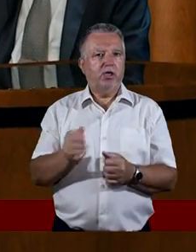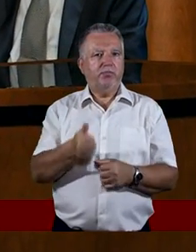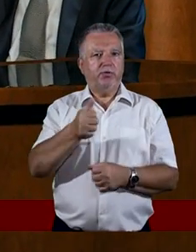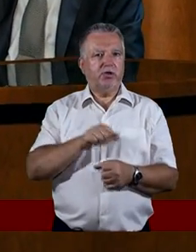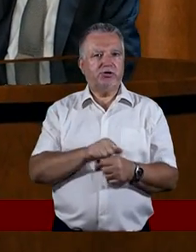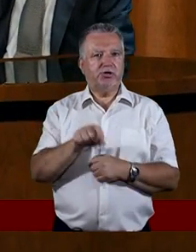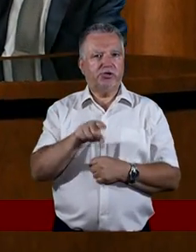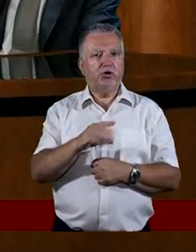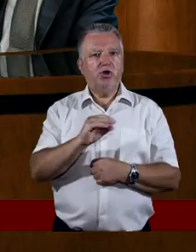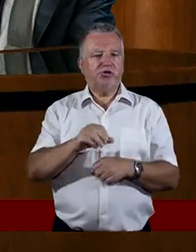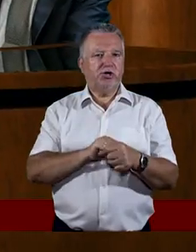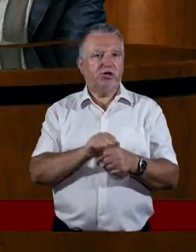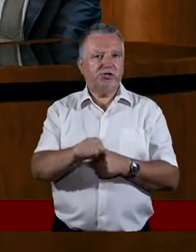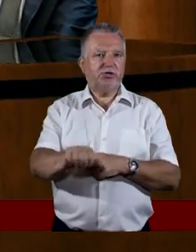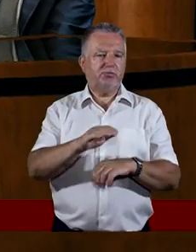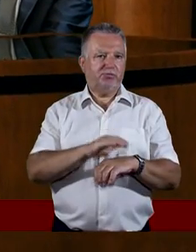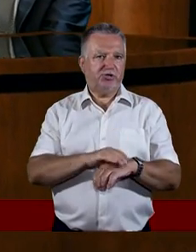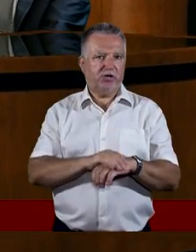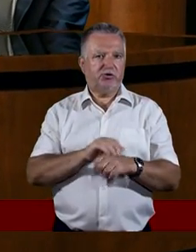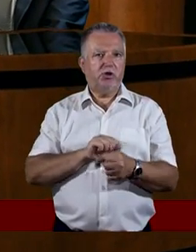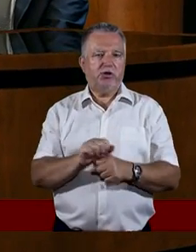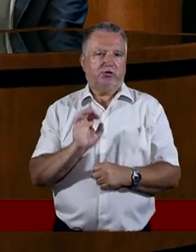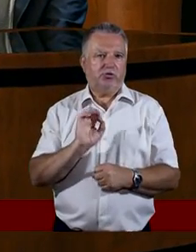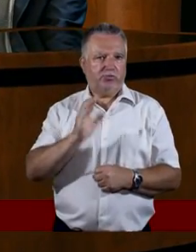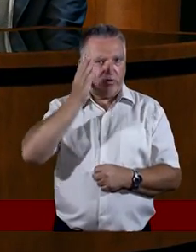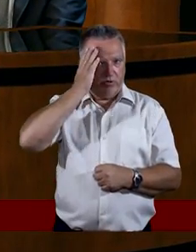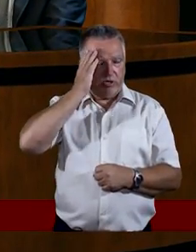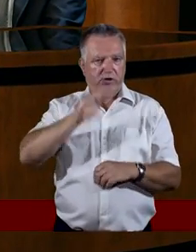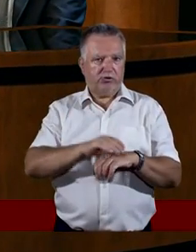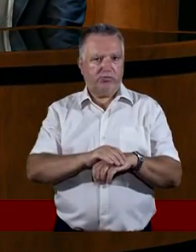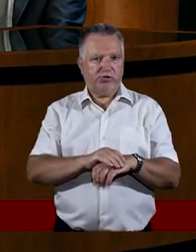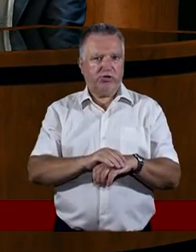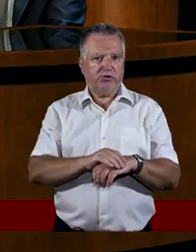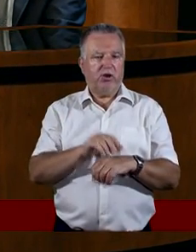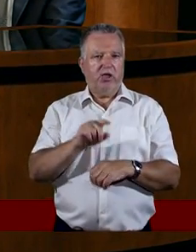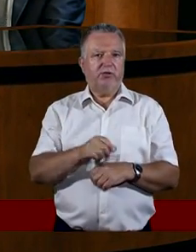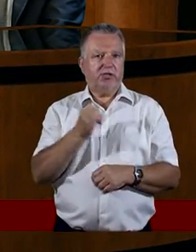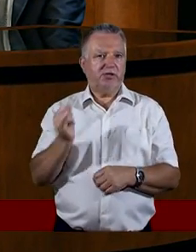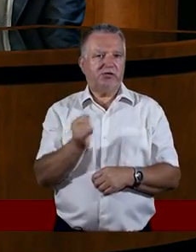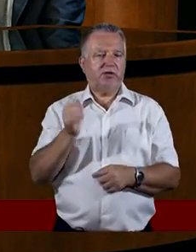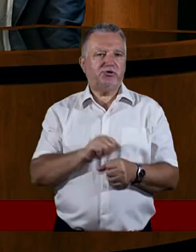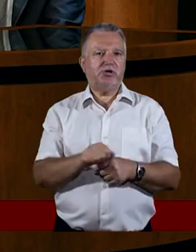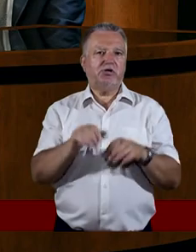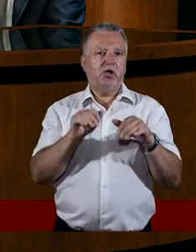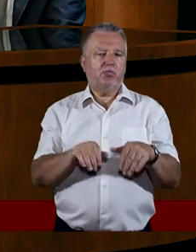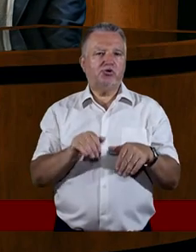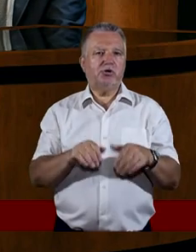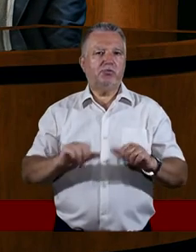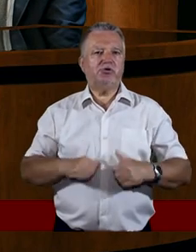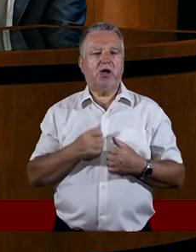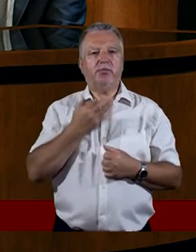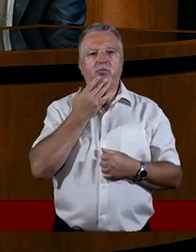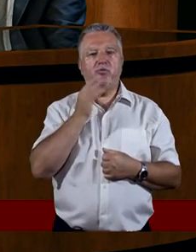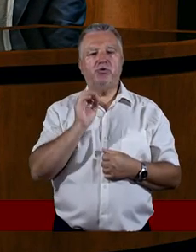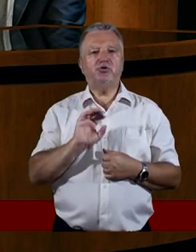element, że jesteśmy przyjaciółmi, że jesteśmy bardzo dobrymi znajomymi. I wtedy zawsze gdzieś jest okazja, żeby